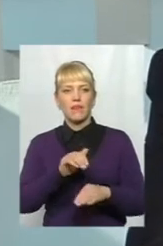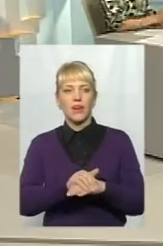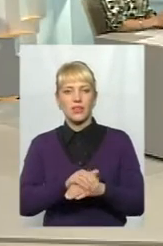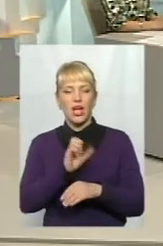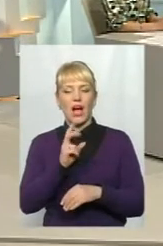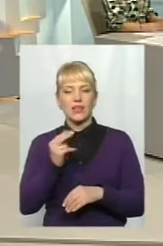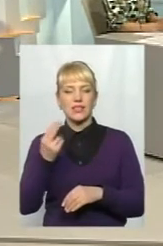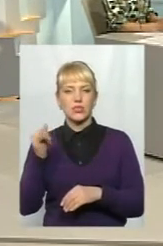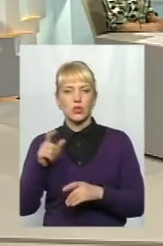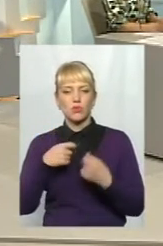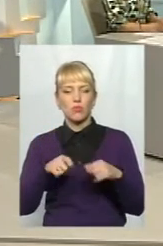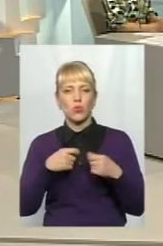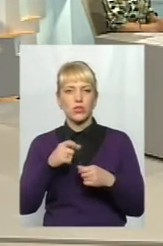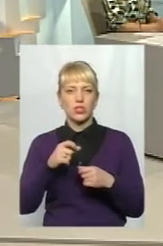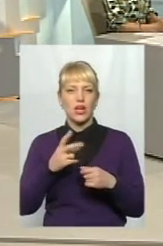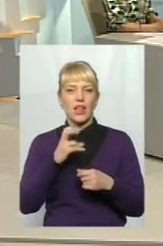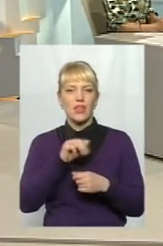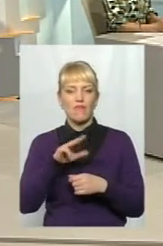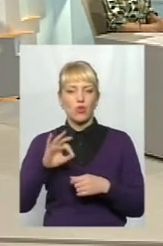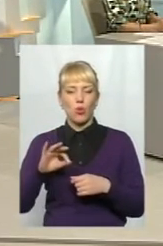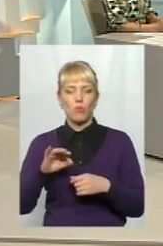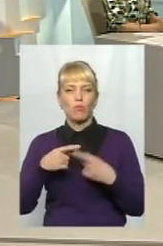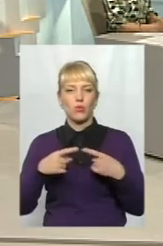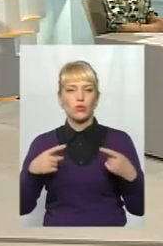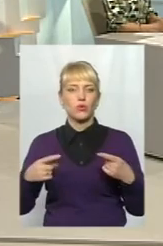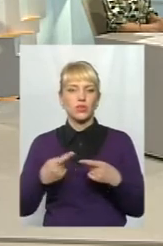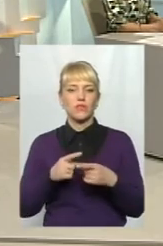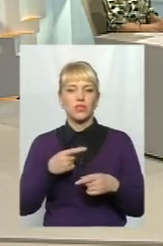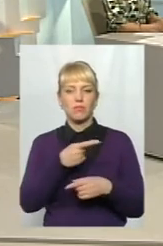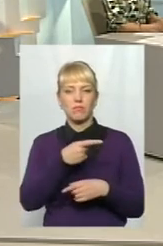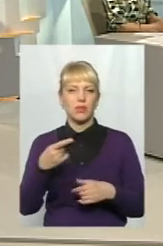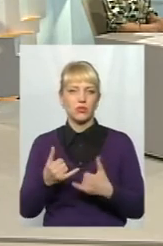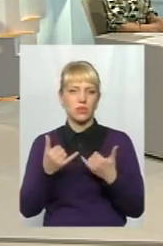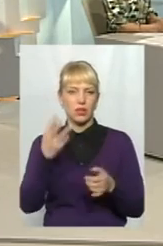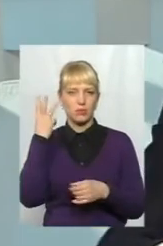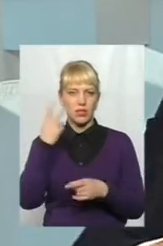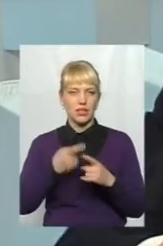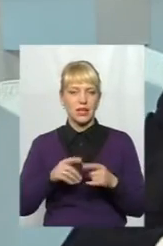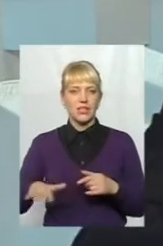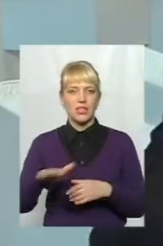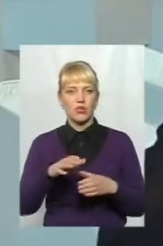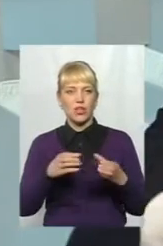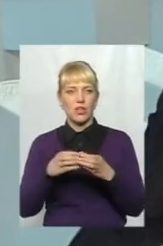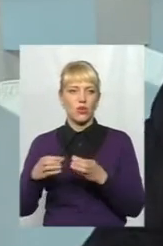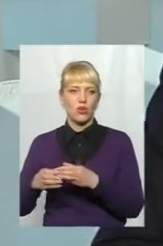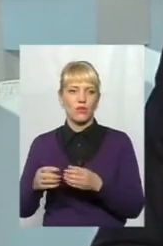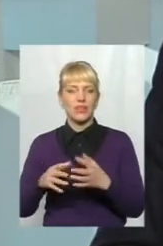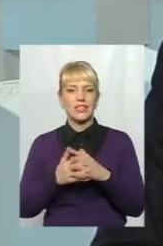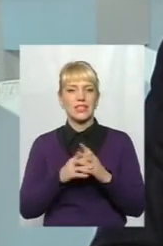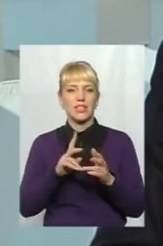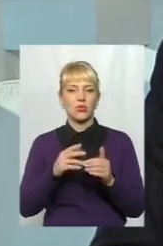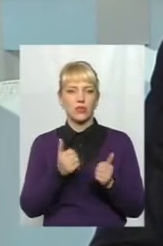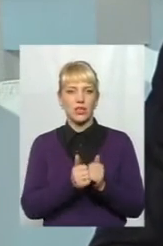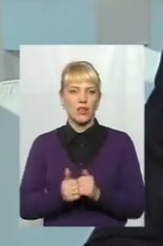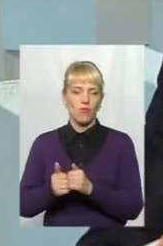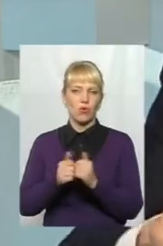акцизу, продажу, наприклад, нафтопродуктів, воно зіграло дуже великий мінус в Хмельницькому. Бо ті територіальні громади села, які знаходяться навколо